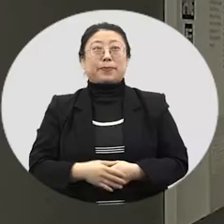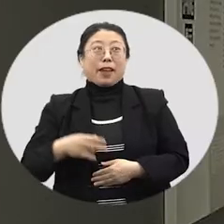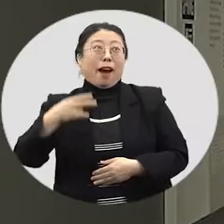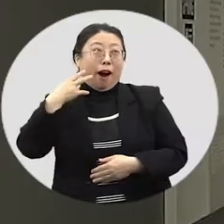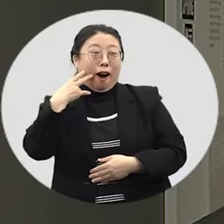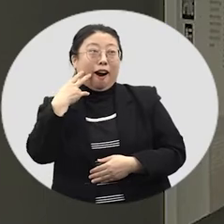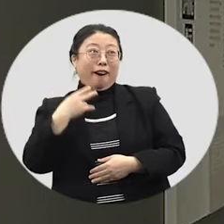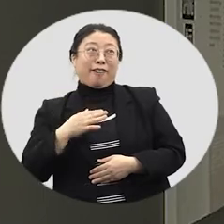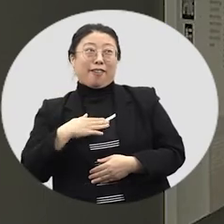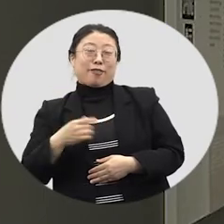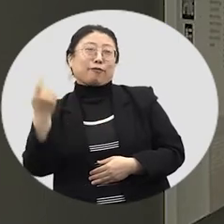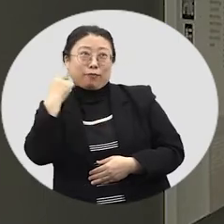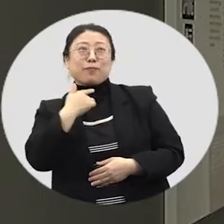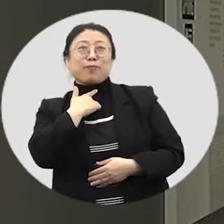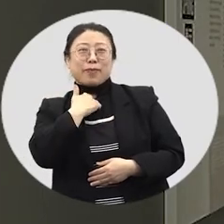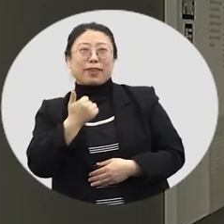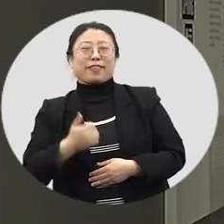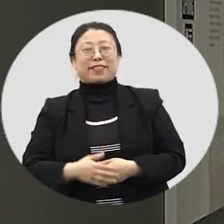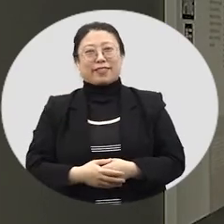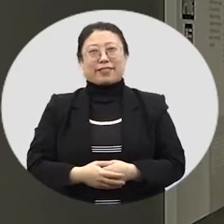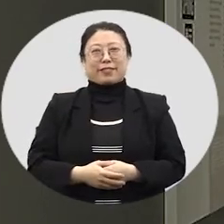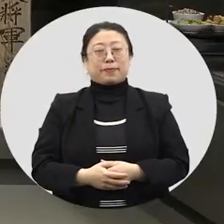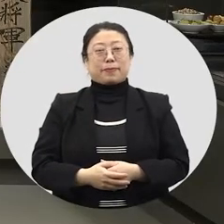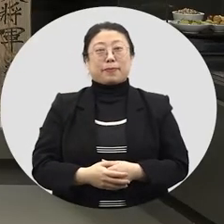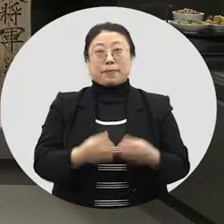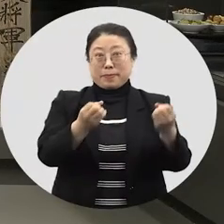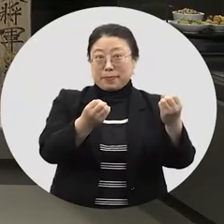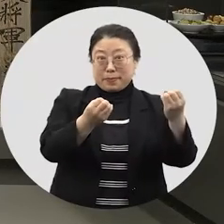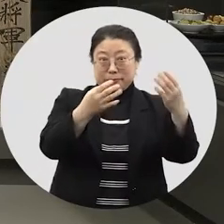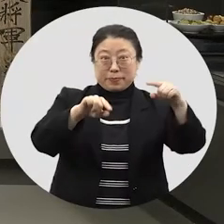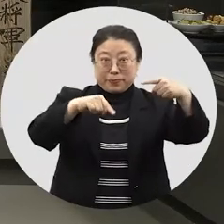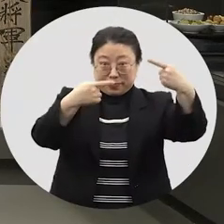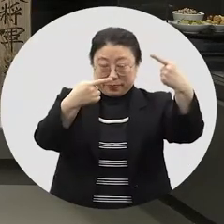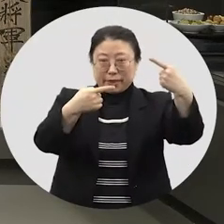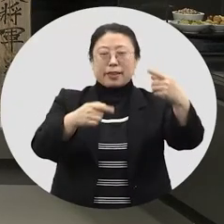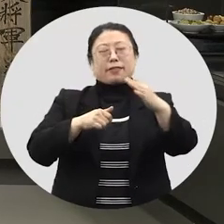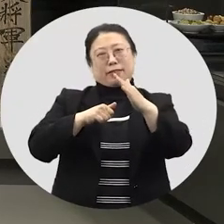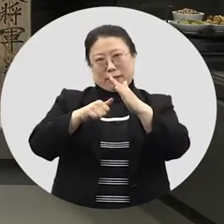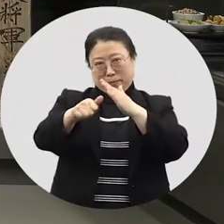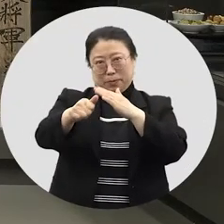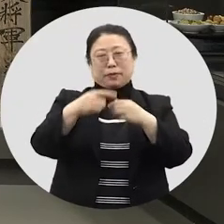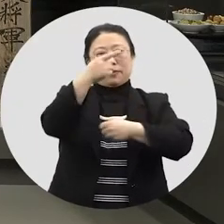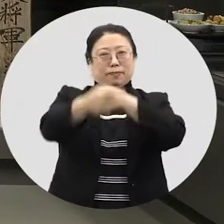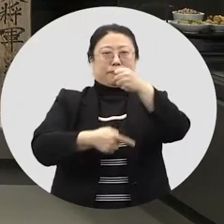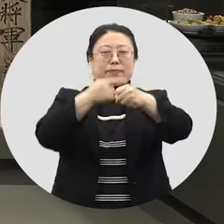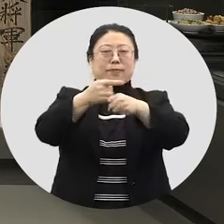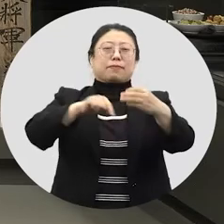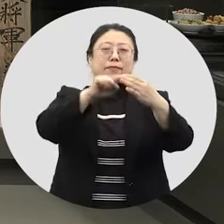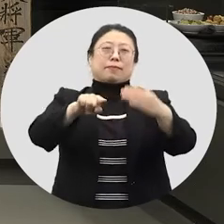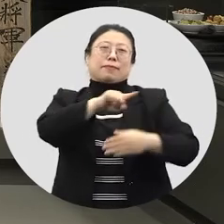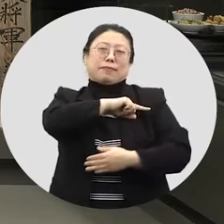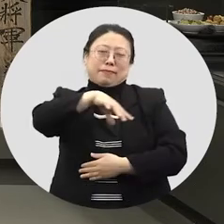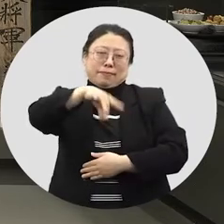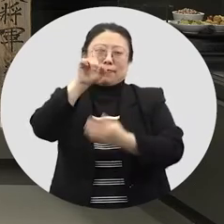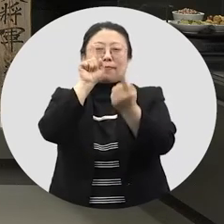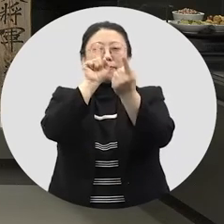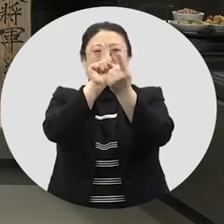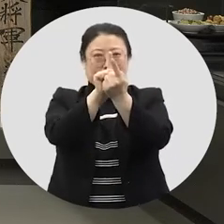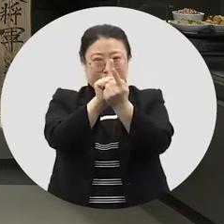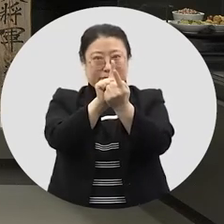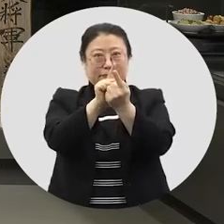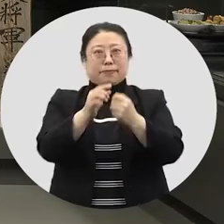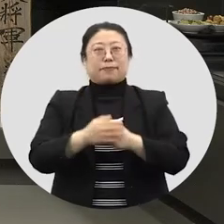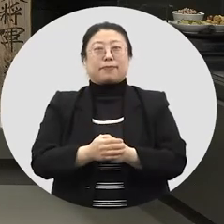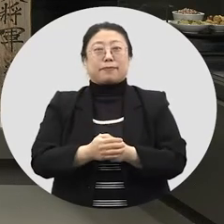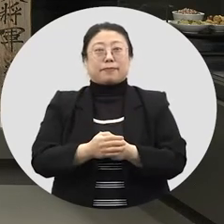네네, 들어본 적이 있는 것 같아요. 설은 우리나라의 대표적인 명절로 1년 중 제일 처음으로 맞는